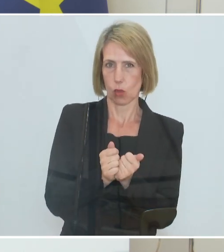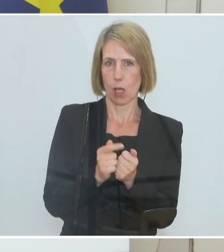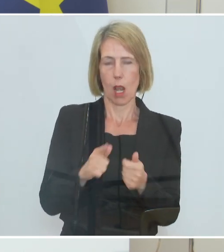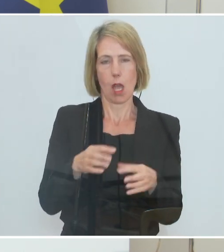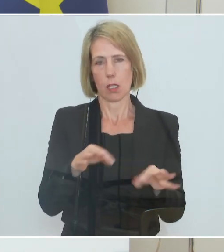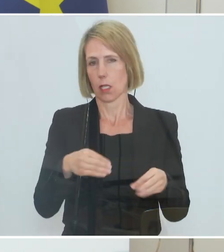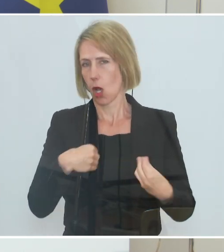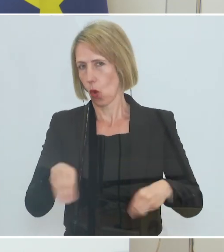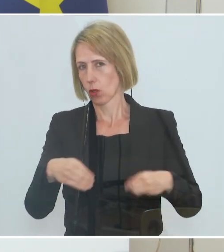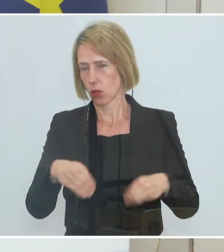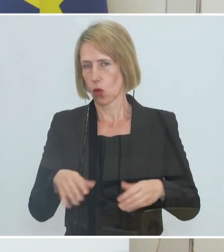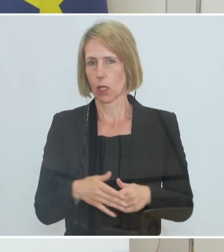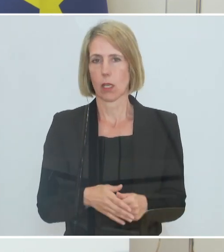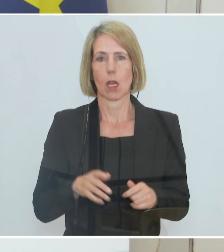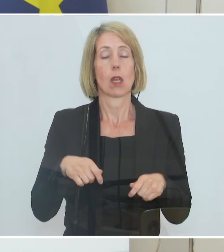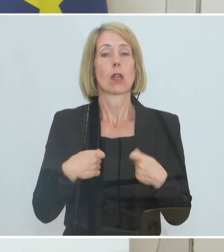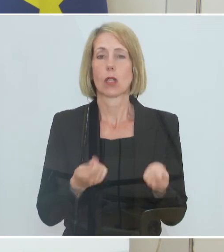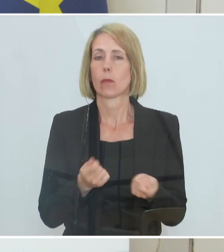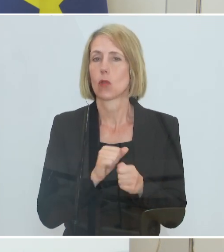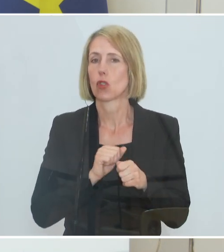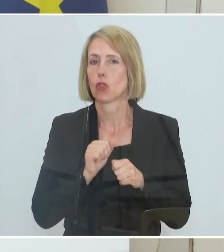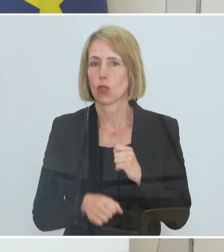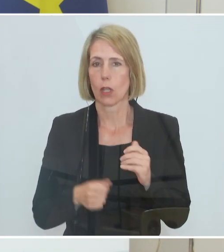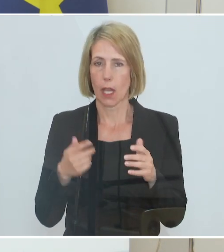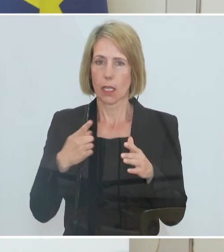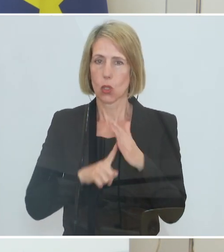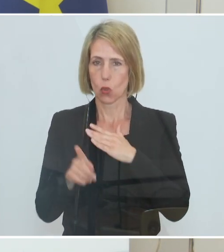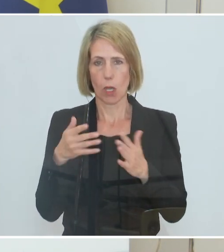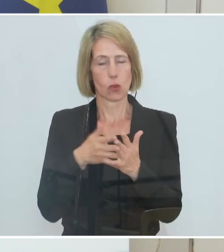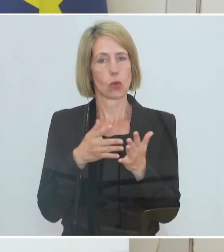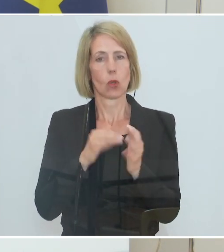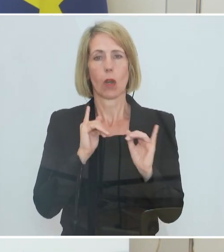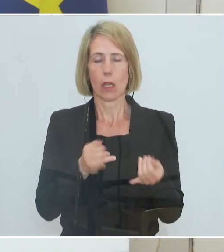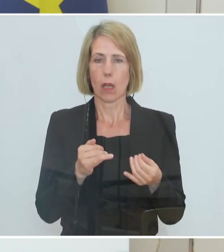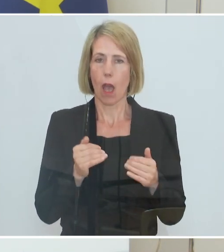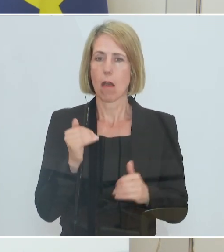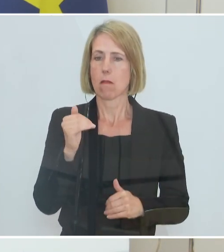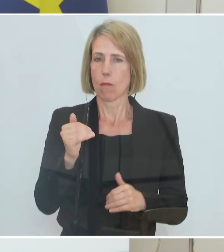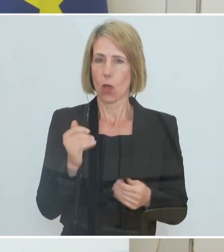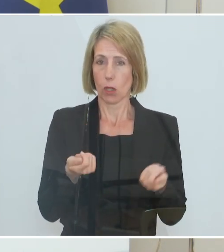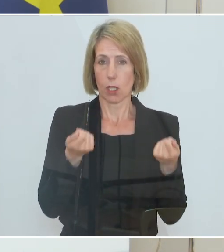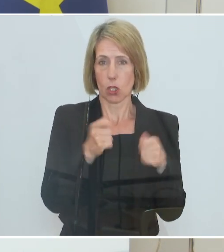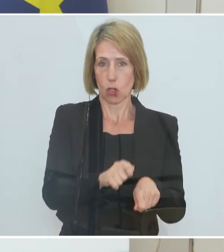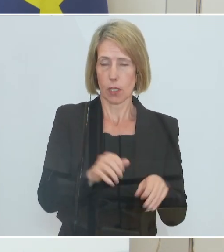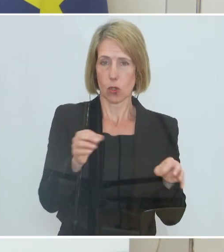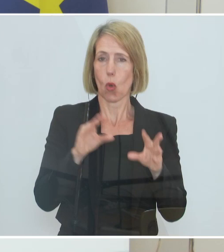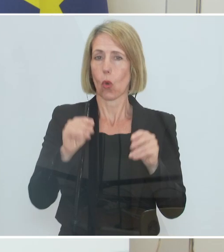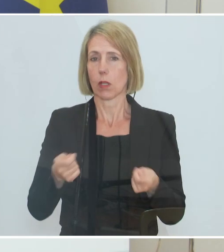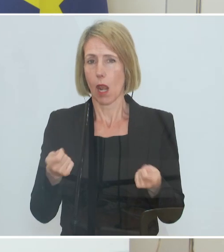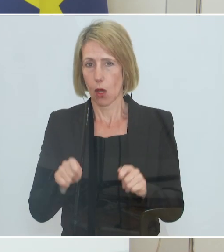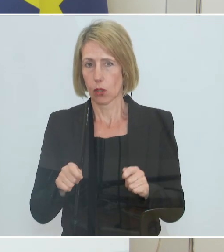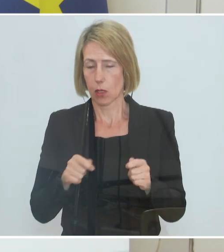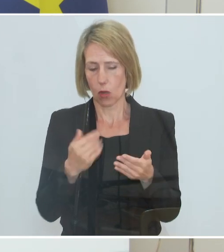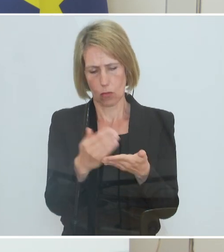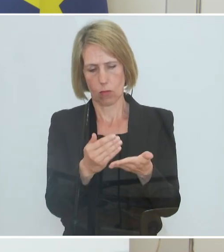ist. Es gibt also strengere Zugangskontrollen. Die Voraussetzung ist die behördliche Schließung oder ein Lockdown oder eben dieser